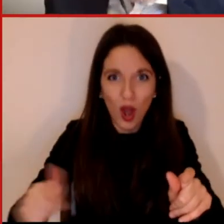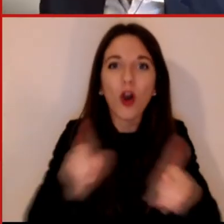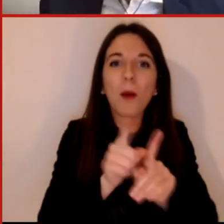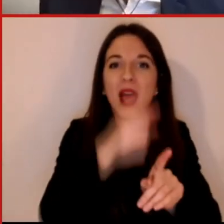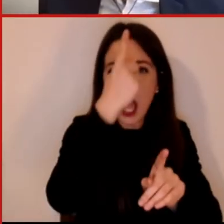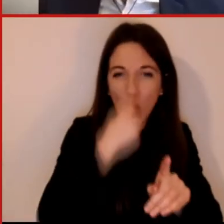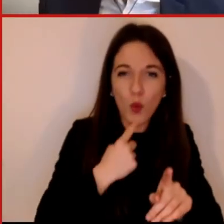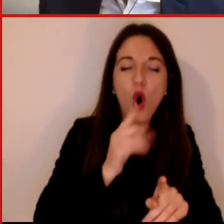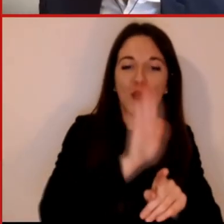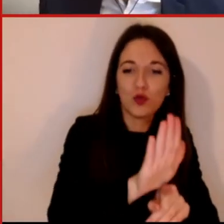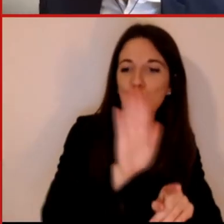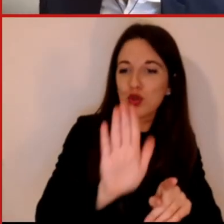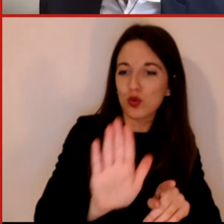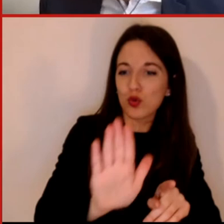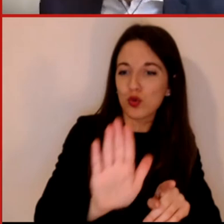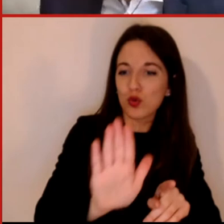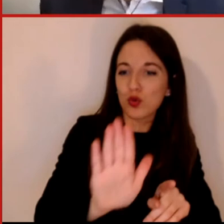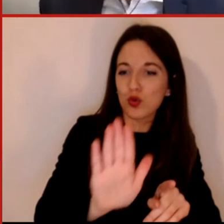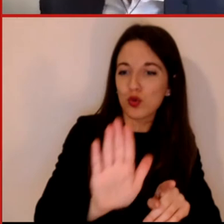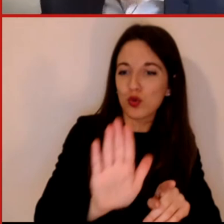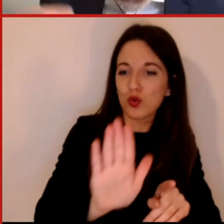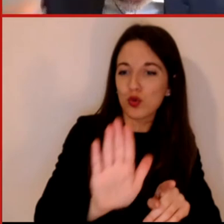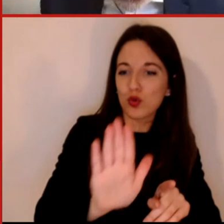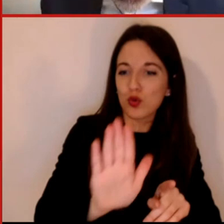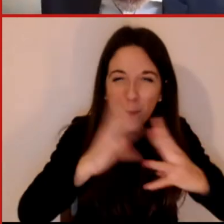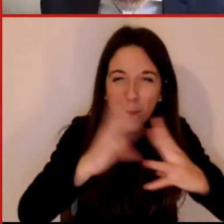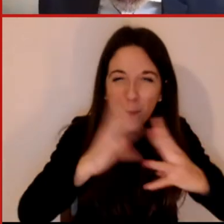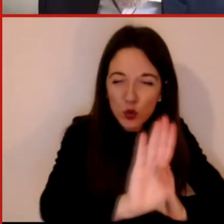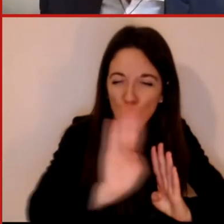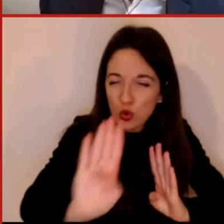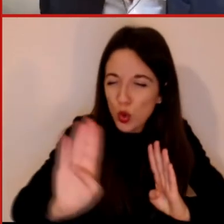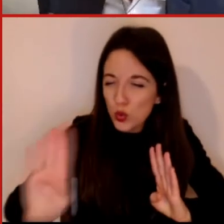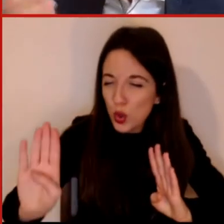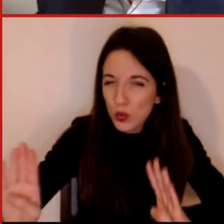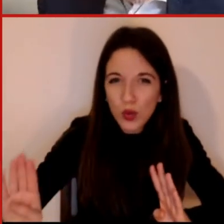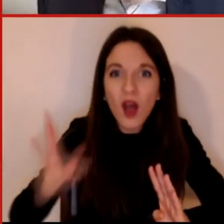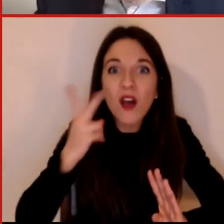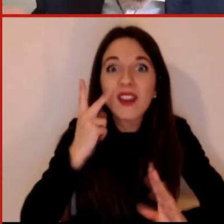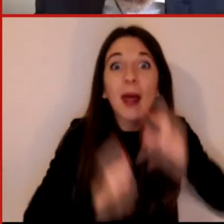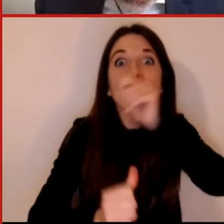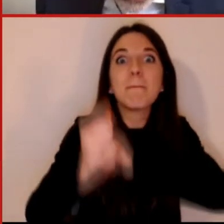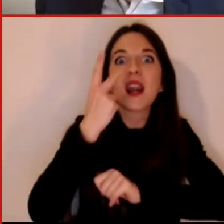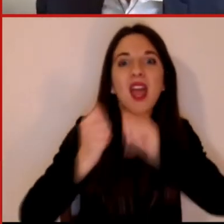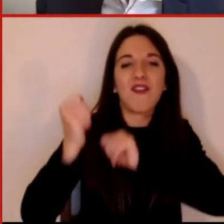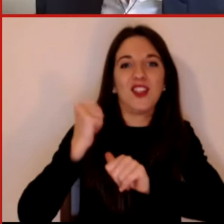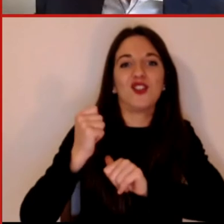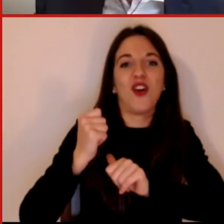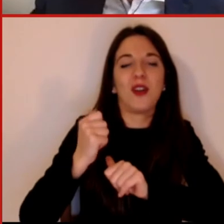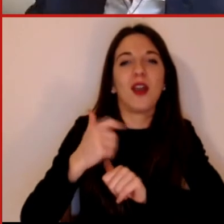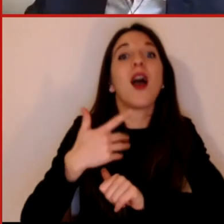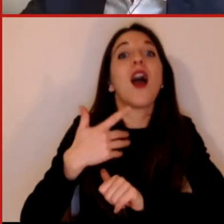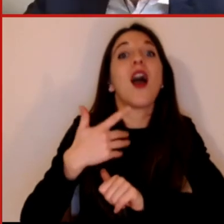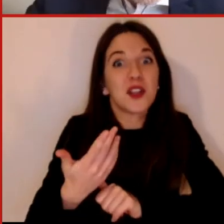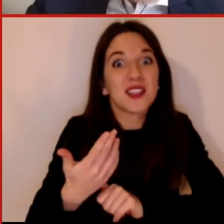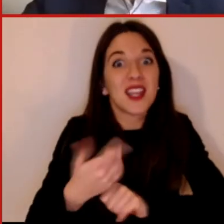secondo della partita di calcio per poter alla fine affibbiare a questi giocatori un